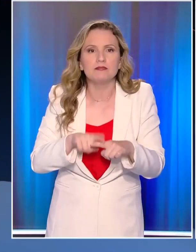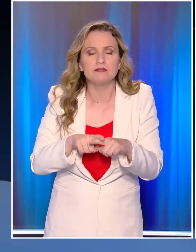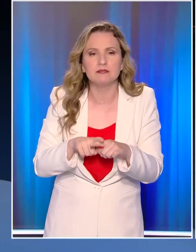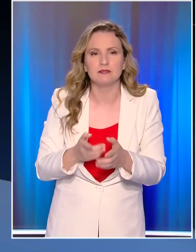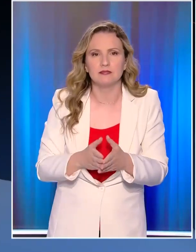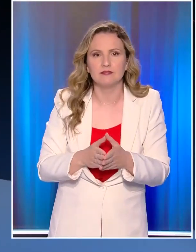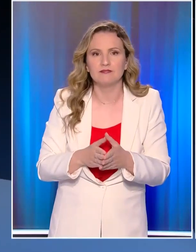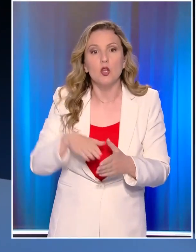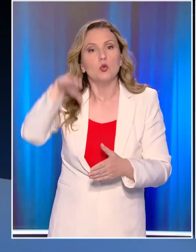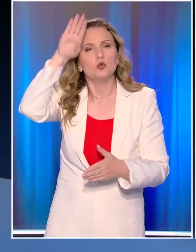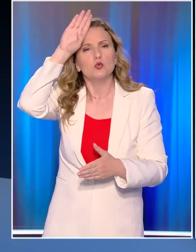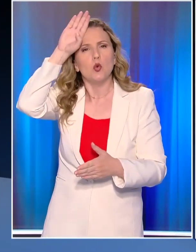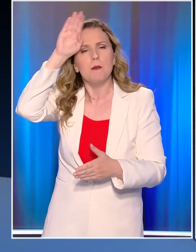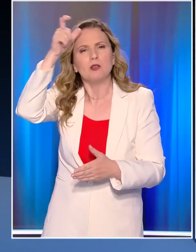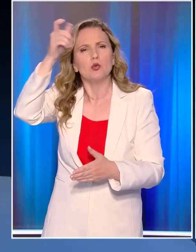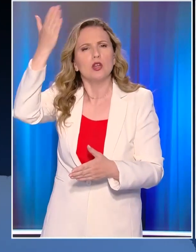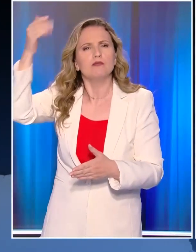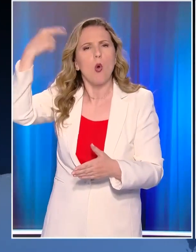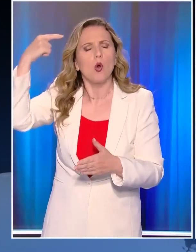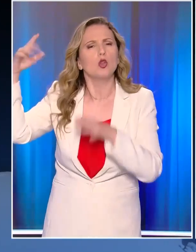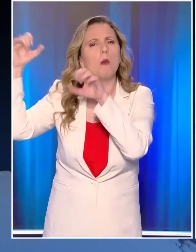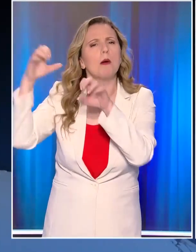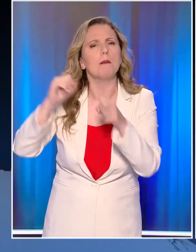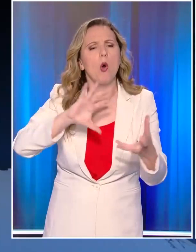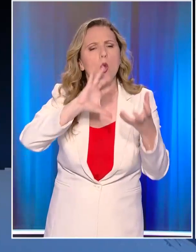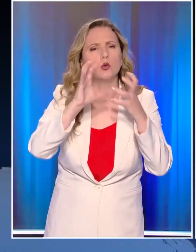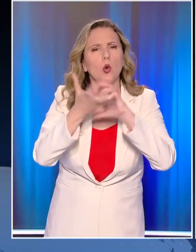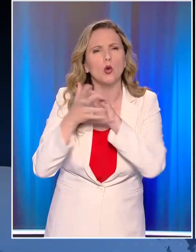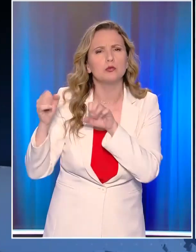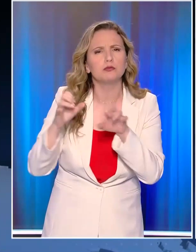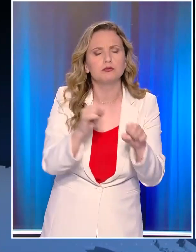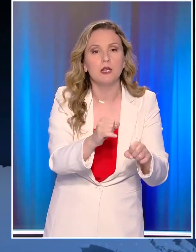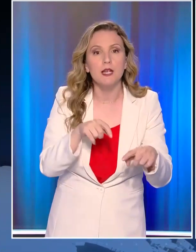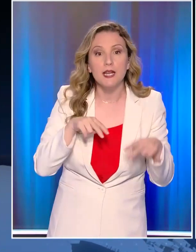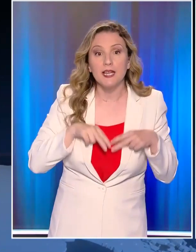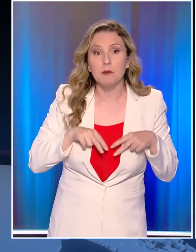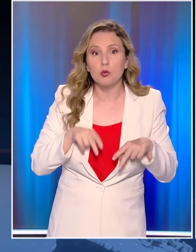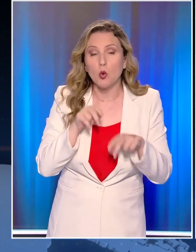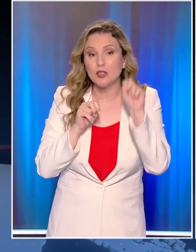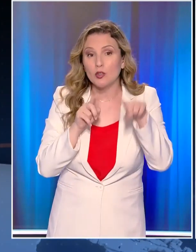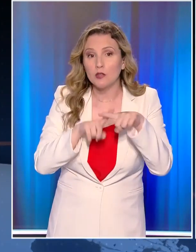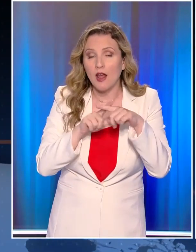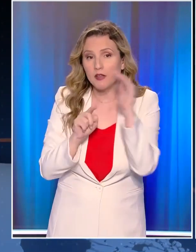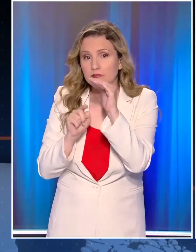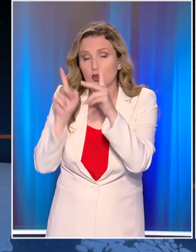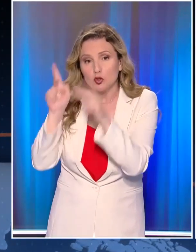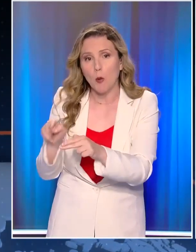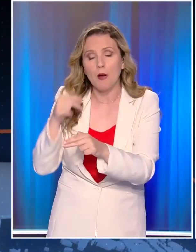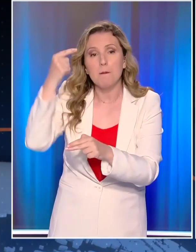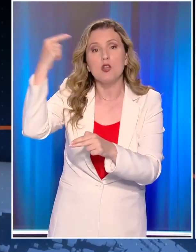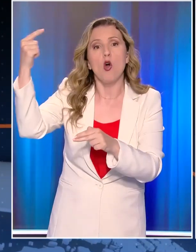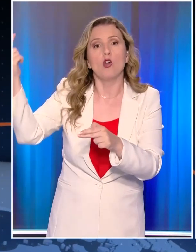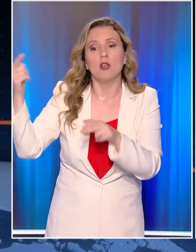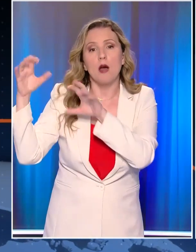Σουλεϊμάν του Μεγαλοπρεπή, κάλεσε την Τουρκία ο Νίκος Δέντιας, προειδοποιώντας ταυτόχρονα ότι η Ελλάδα μπορεί να απαντήσει σε κάθε πρόκληση. Να καταστεί δηλαδή